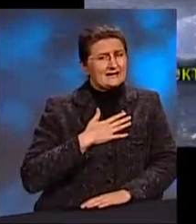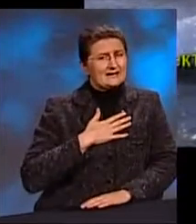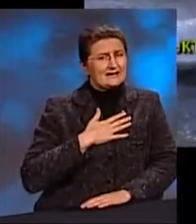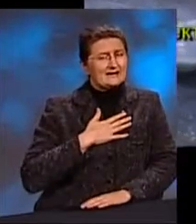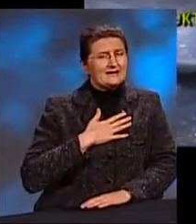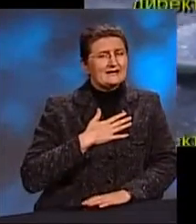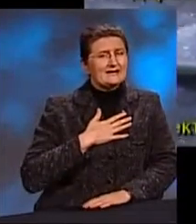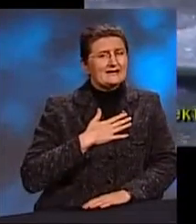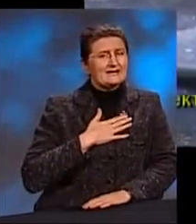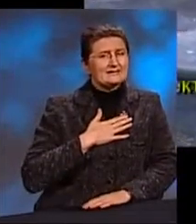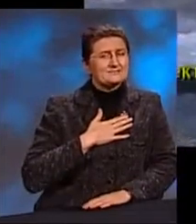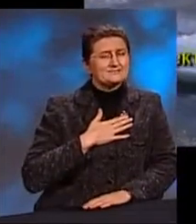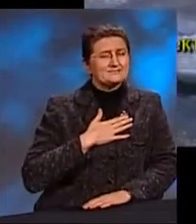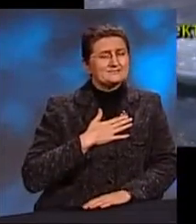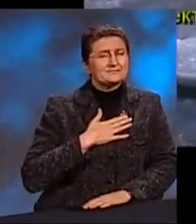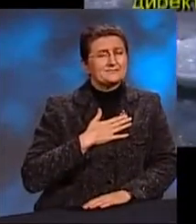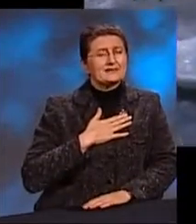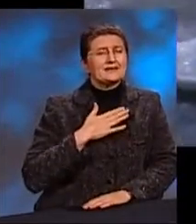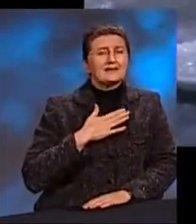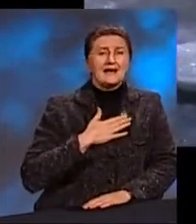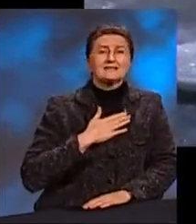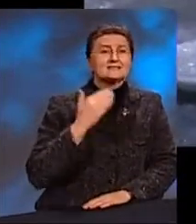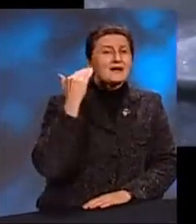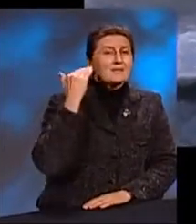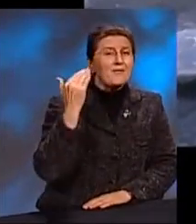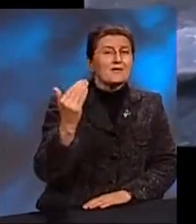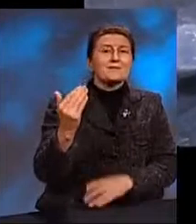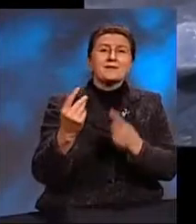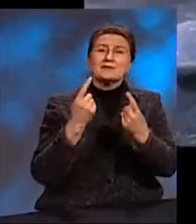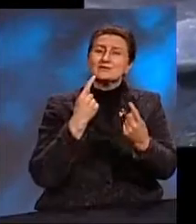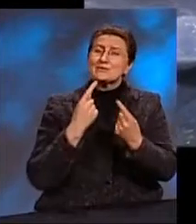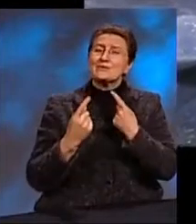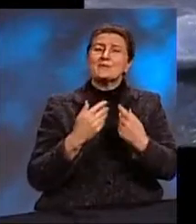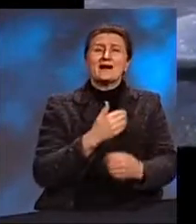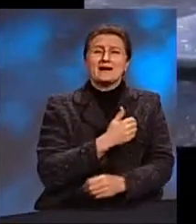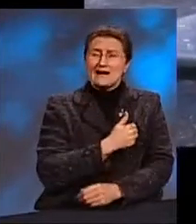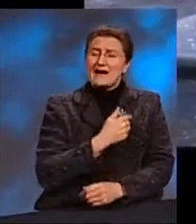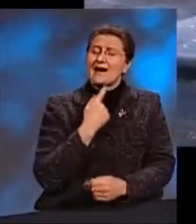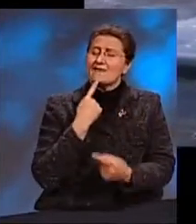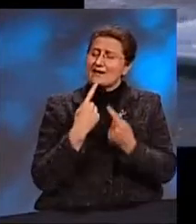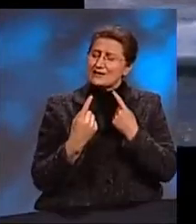с тобой спешу